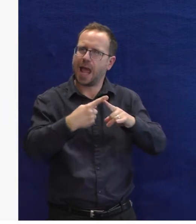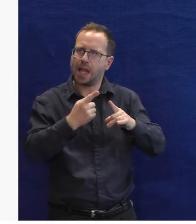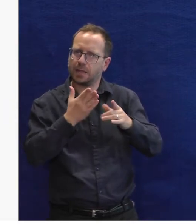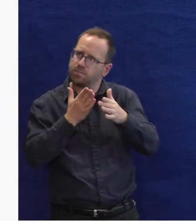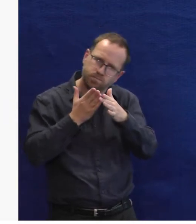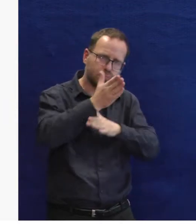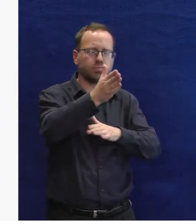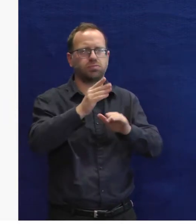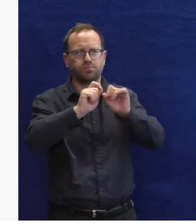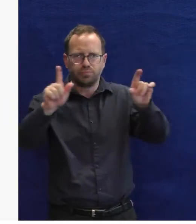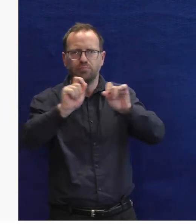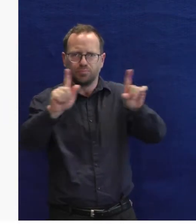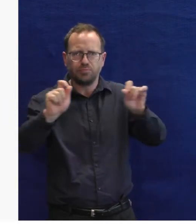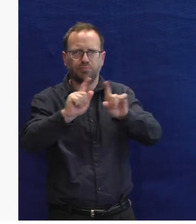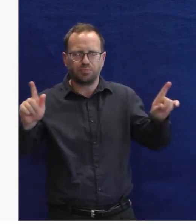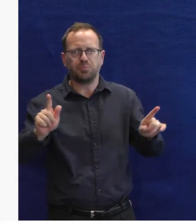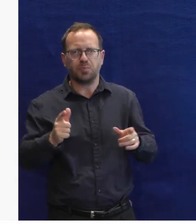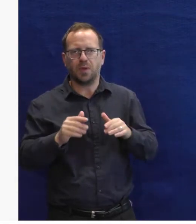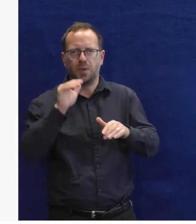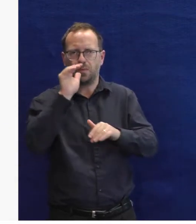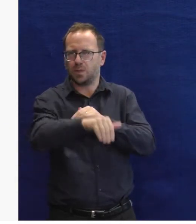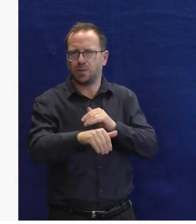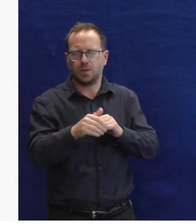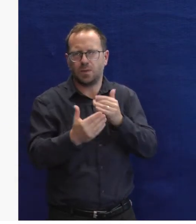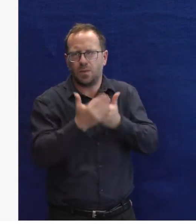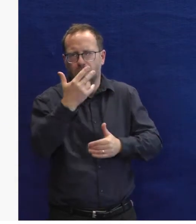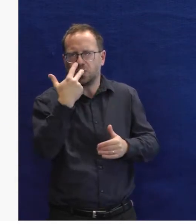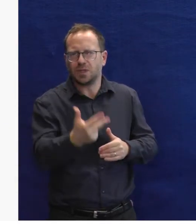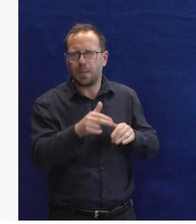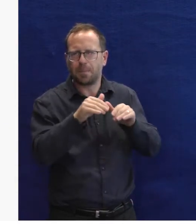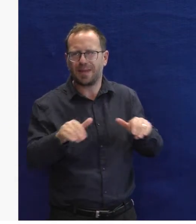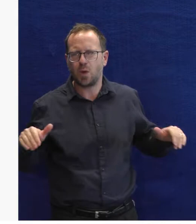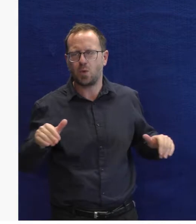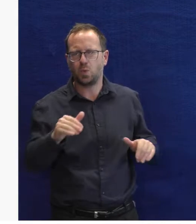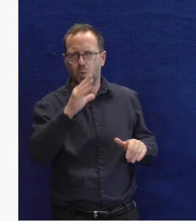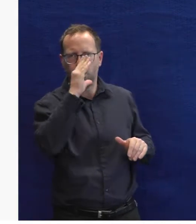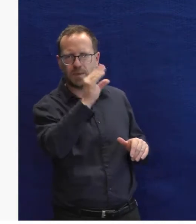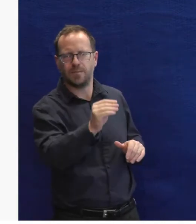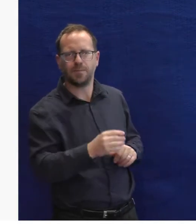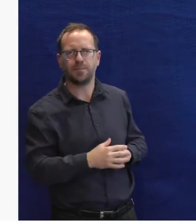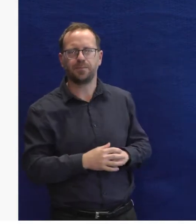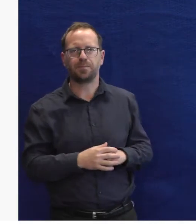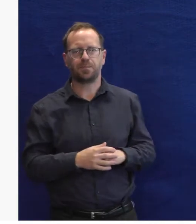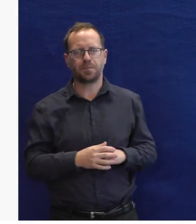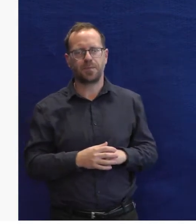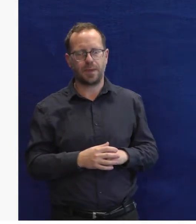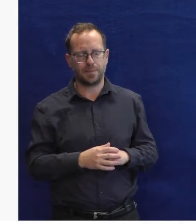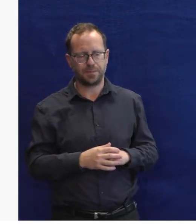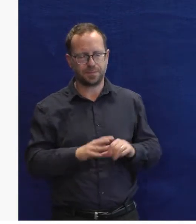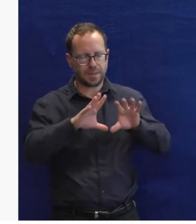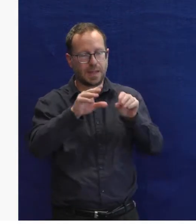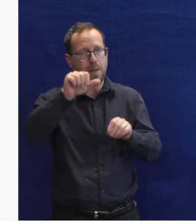desetinásobně. Takže jsou to média, která lidi dneska hodně konzumují. Celkově za